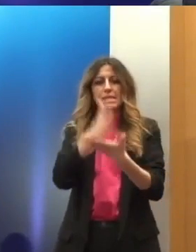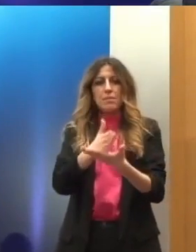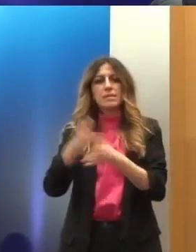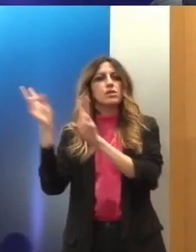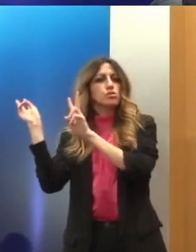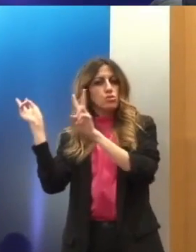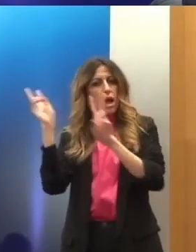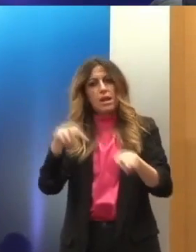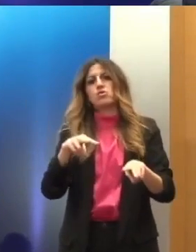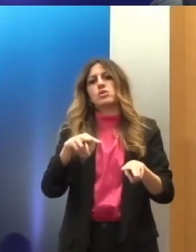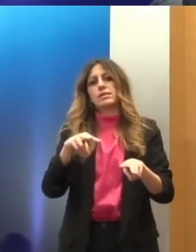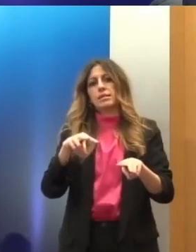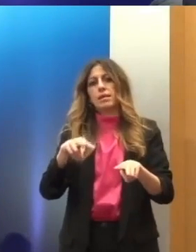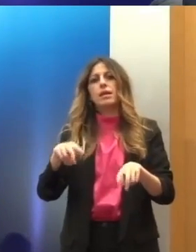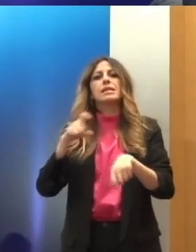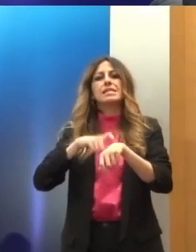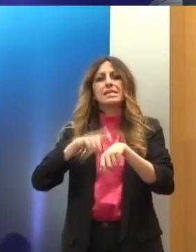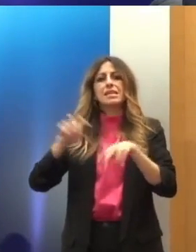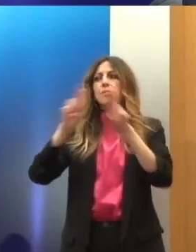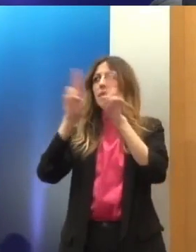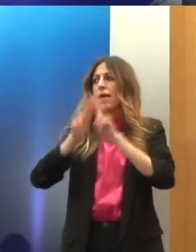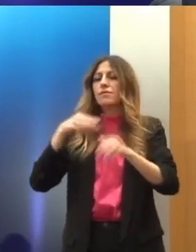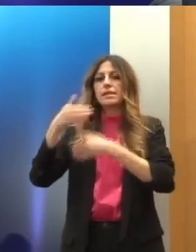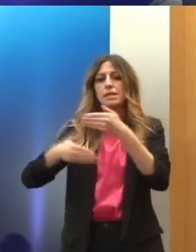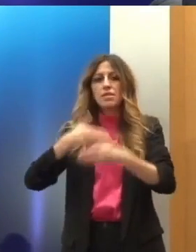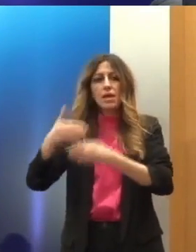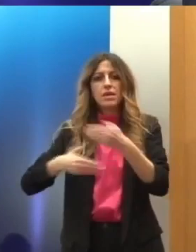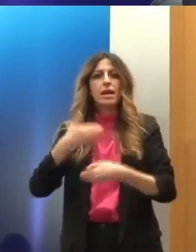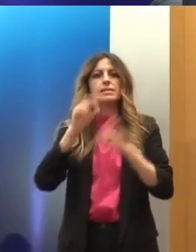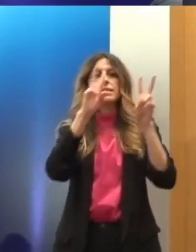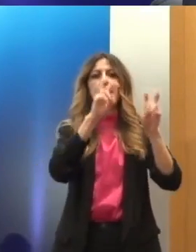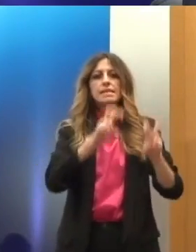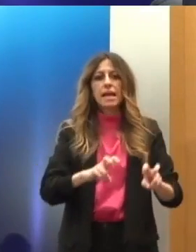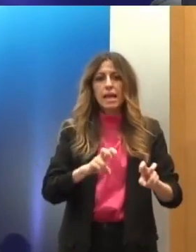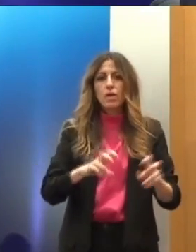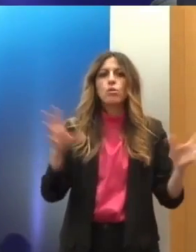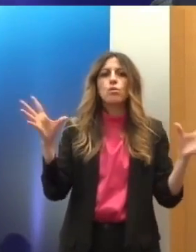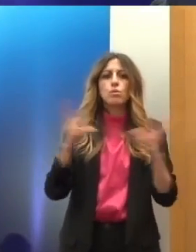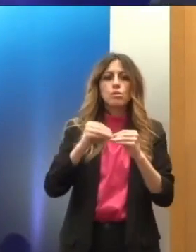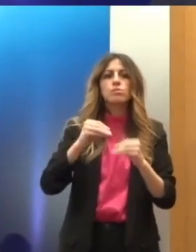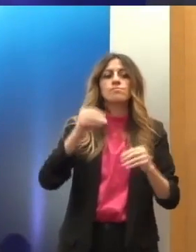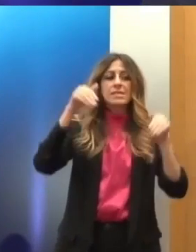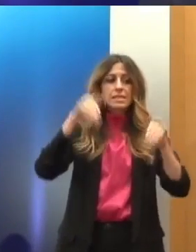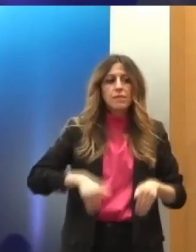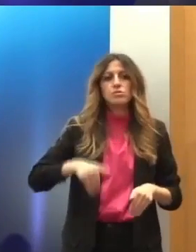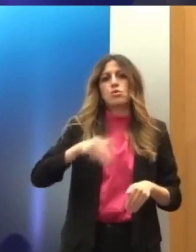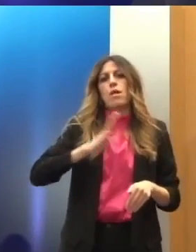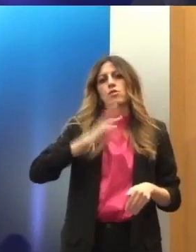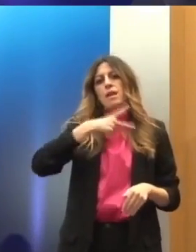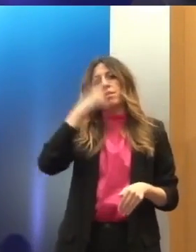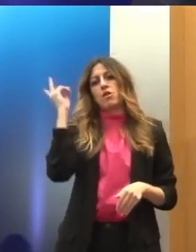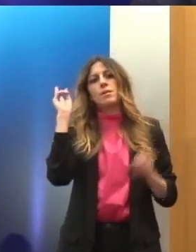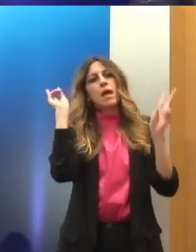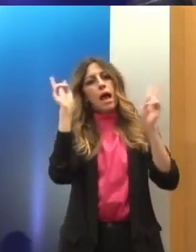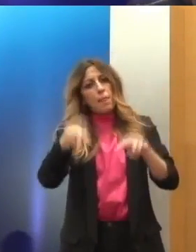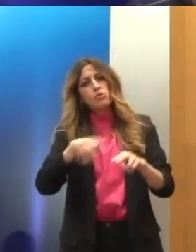διαδικασίες ελέγχου της συμμόρφωσης προς τις υποχρεώσεις ανθρωπίνων δικαιωμάτων. Και